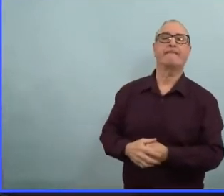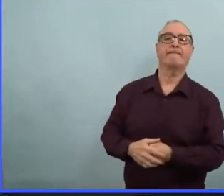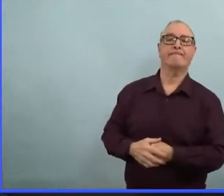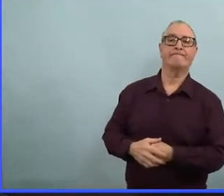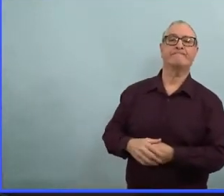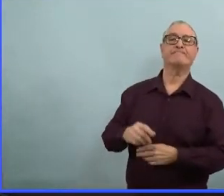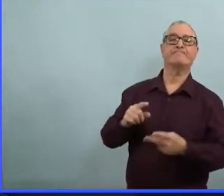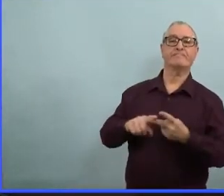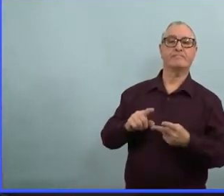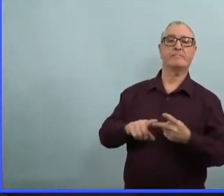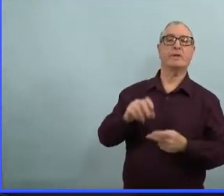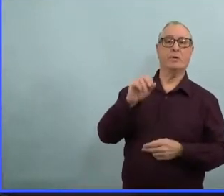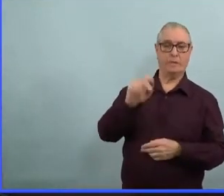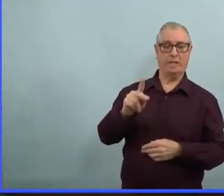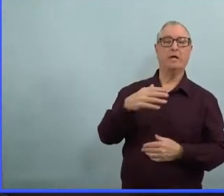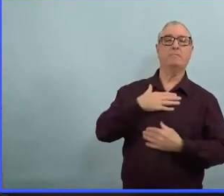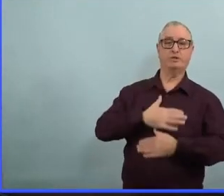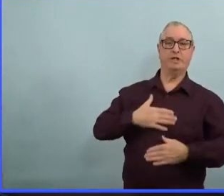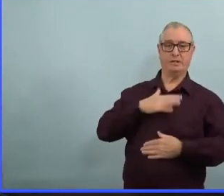Question de suivi.